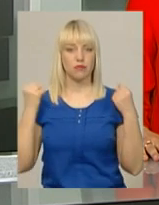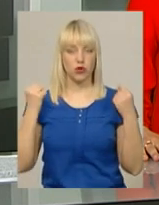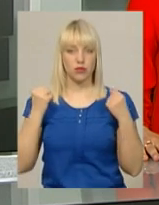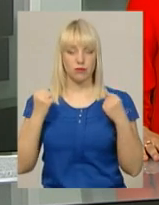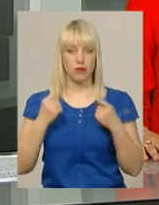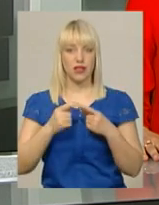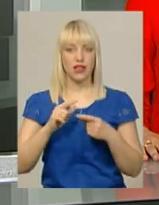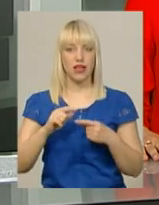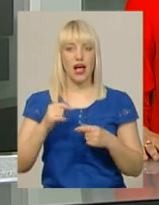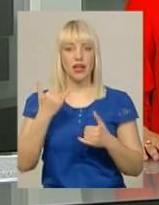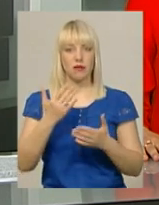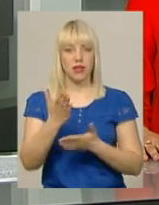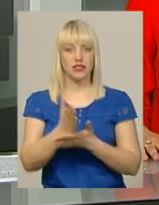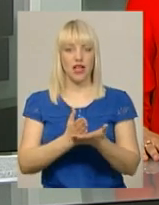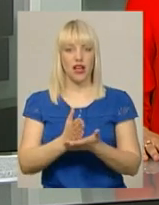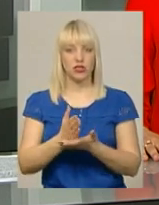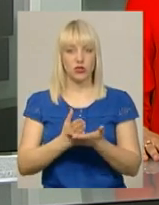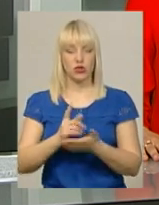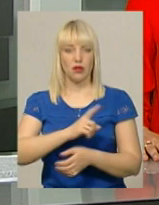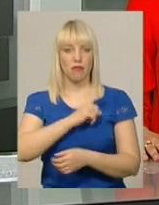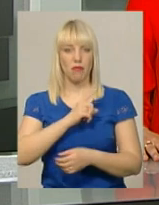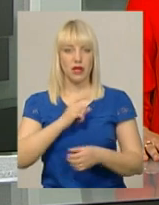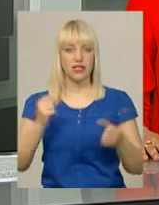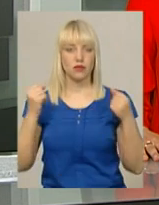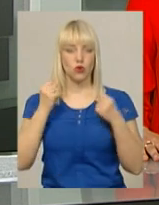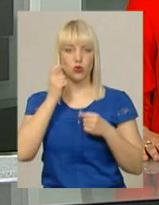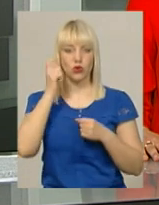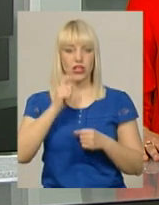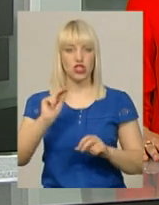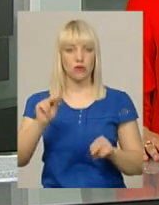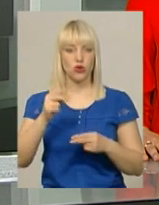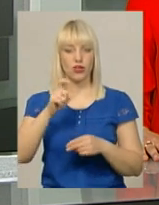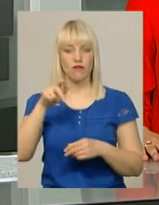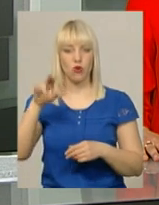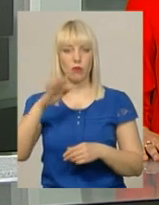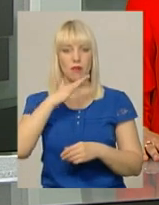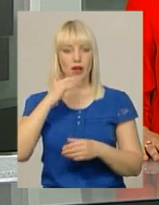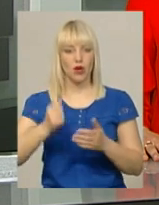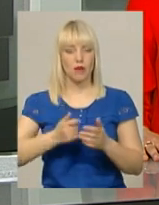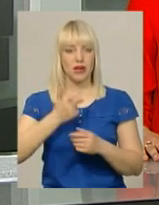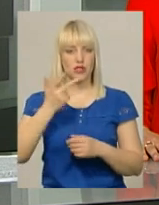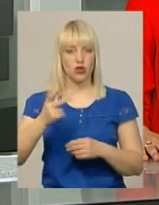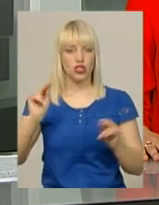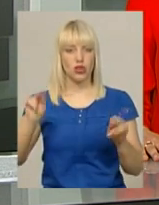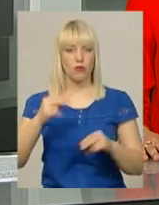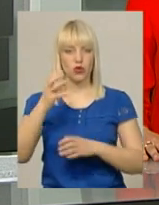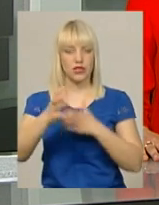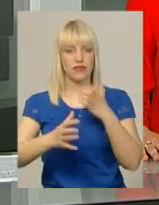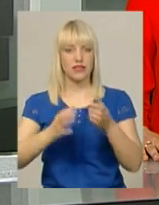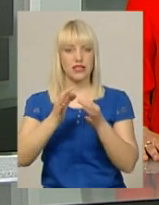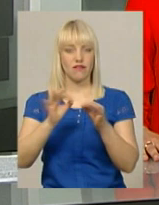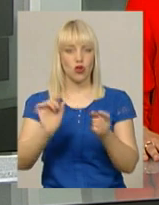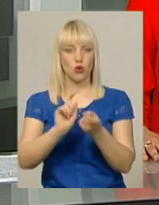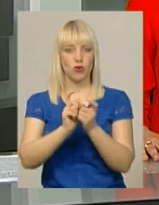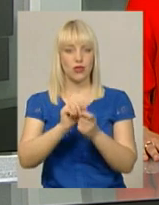молоді, а тепер заслуженого майстра спорту України, чемпіона Європи та неодноразового призера чемпіонатів світу з вільної боротьби. Сам